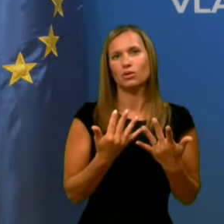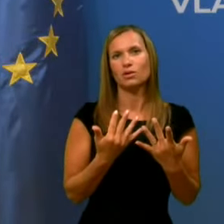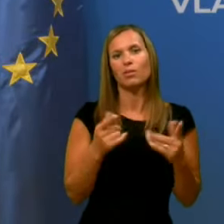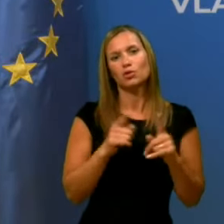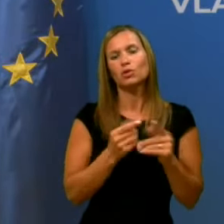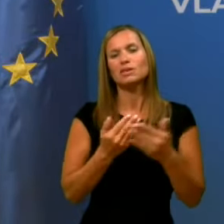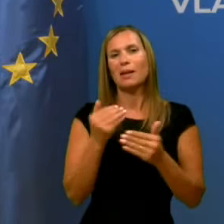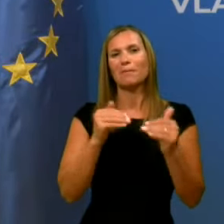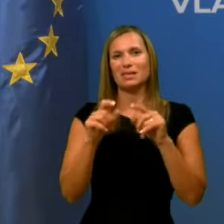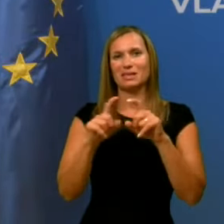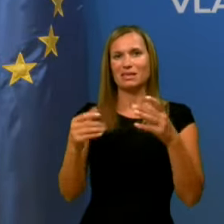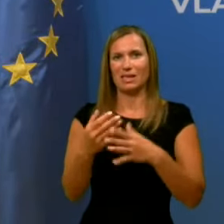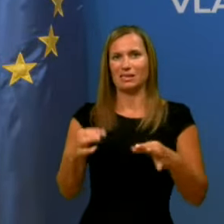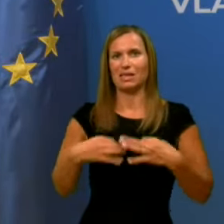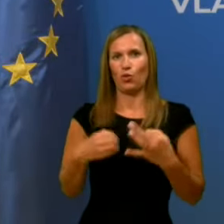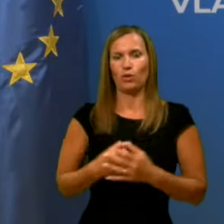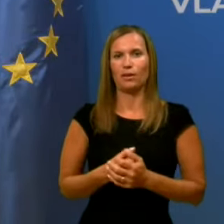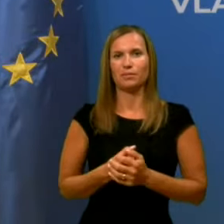za zdravje.